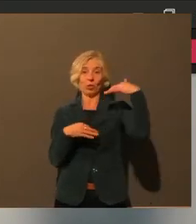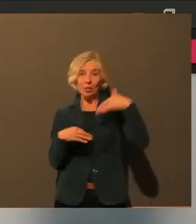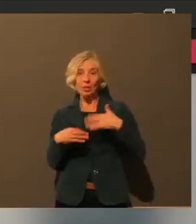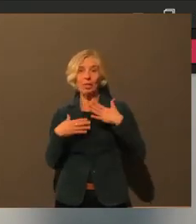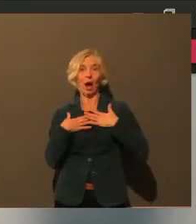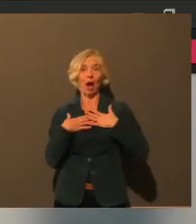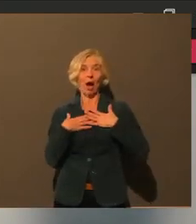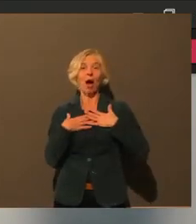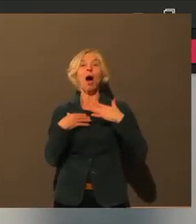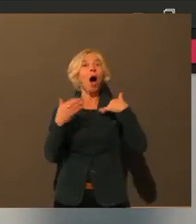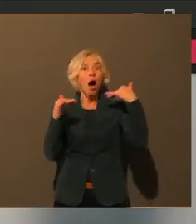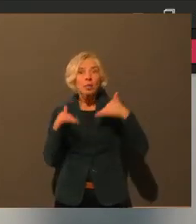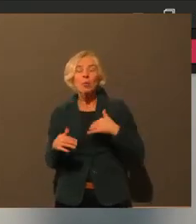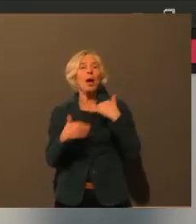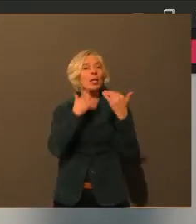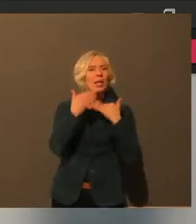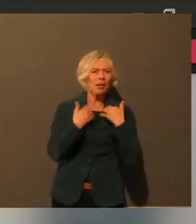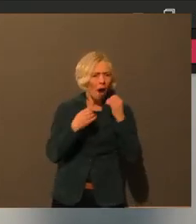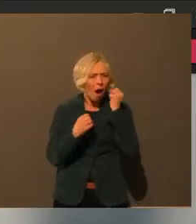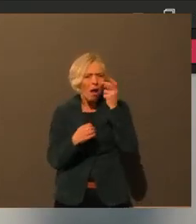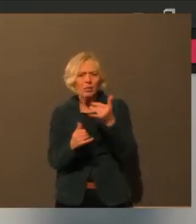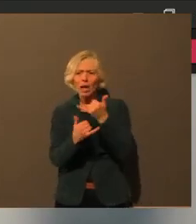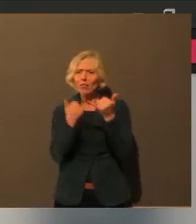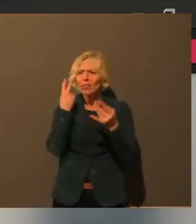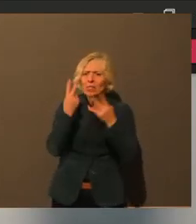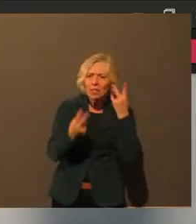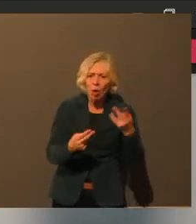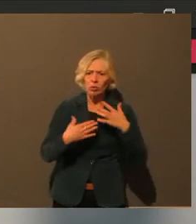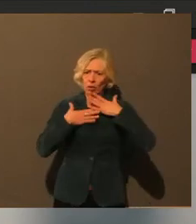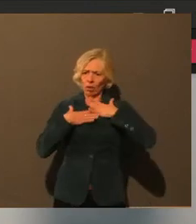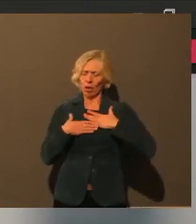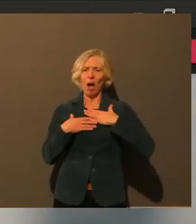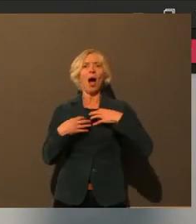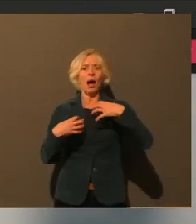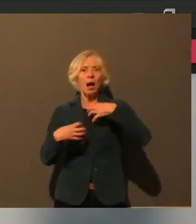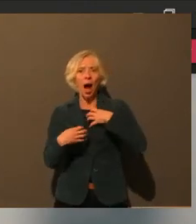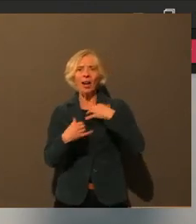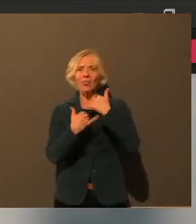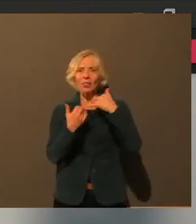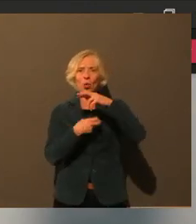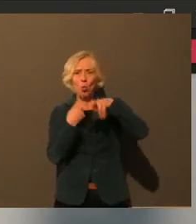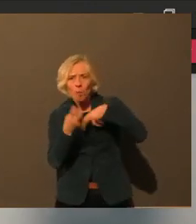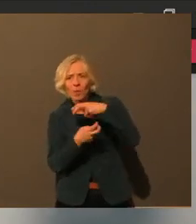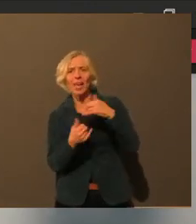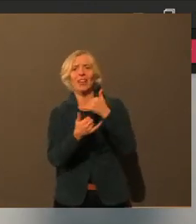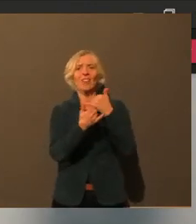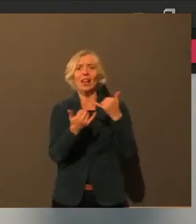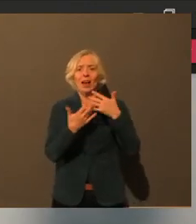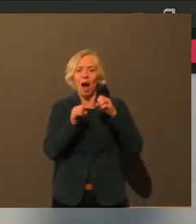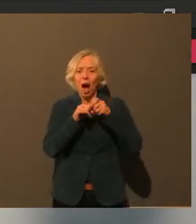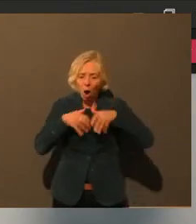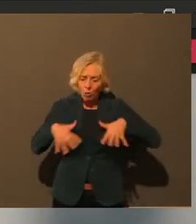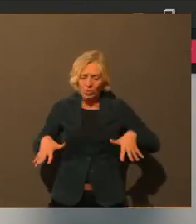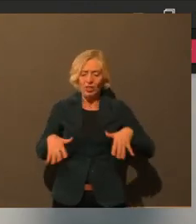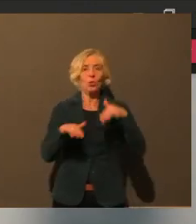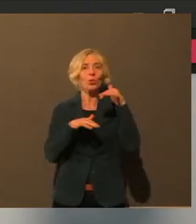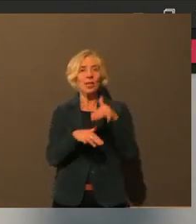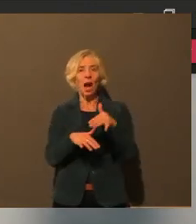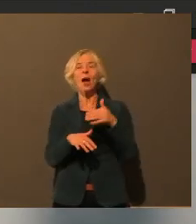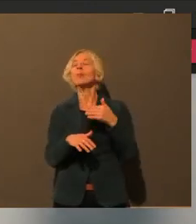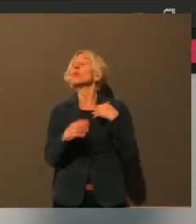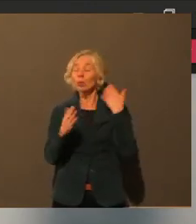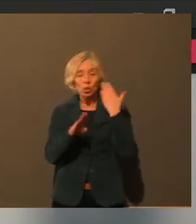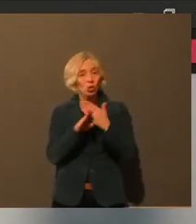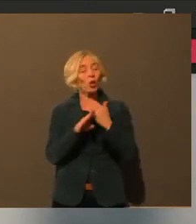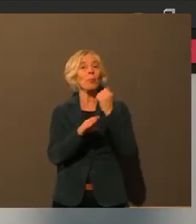haben, das machen wir sehr gerne. Und wenn natürlich solche Medienhäuser wie die AZ oder der BR solche Geschichten machen, dann finde ich das